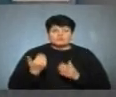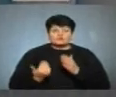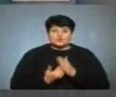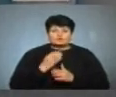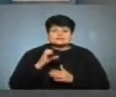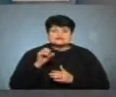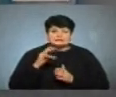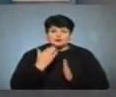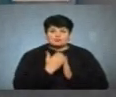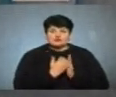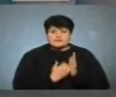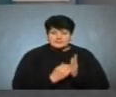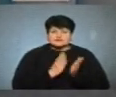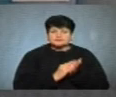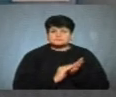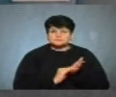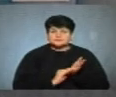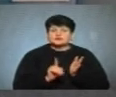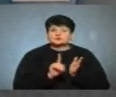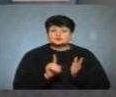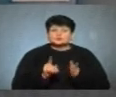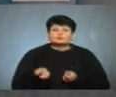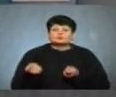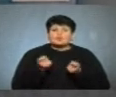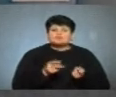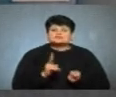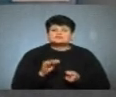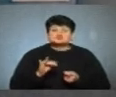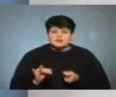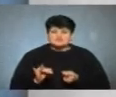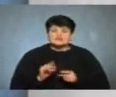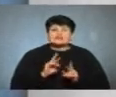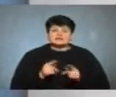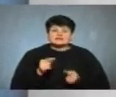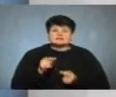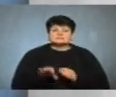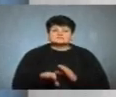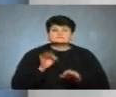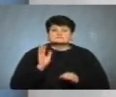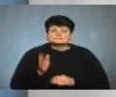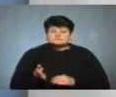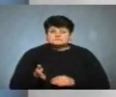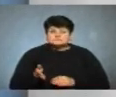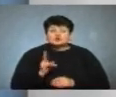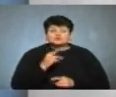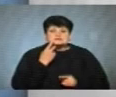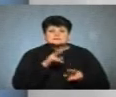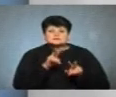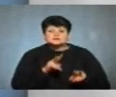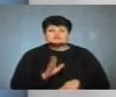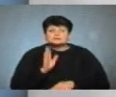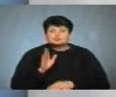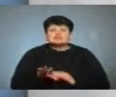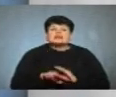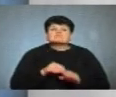санітарному регламенті зазначено про постачальників і про те, як вони визначатимуться. Тобто, хто за цим стежитиме, як